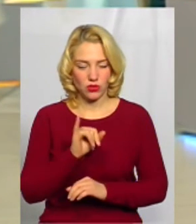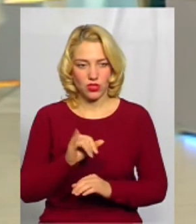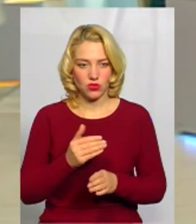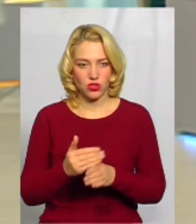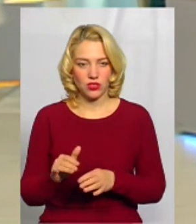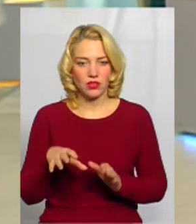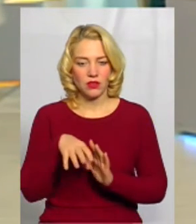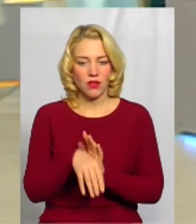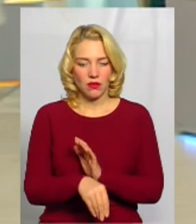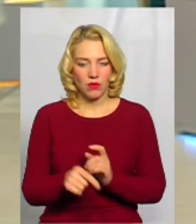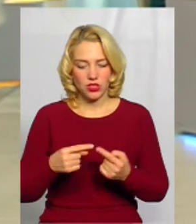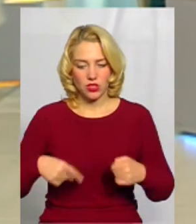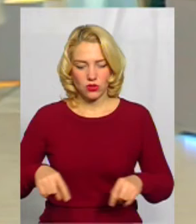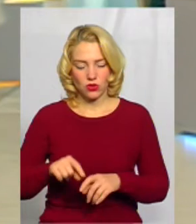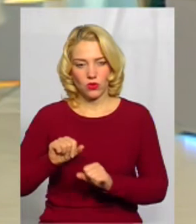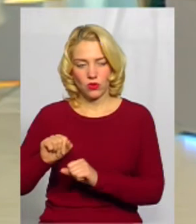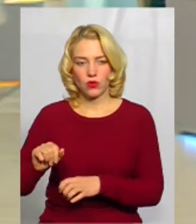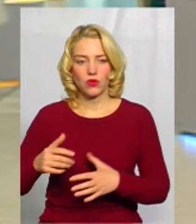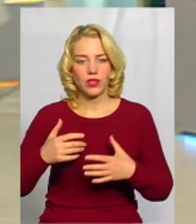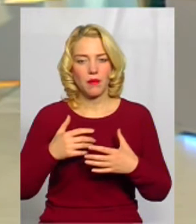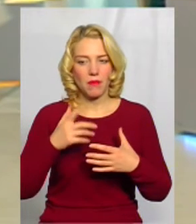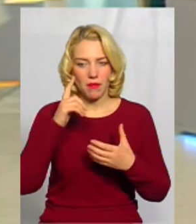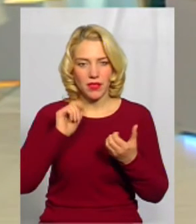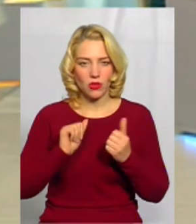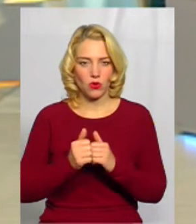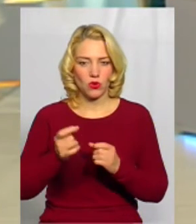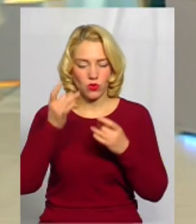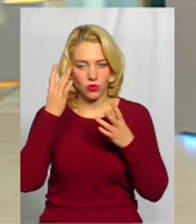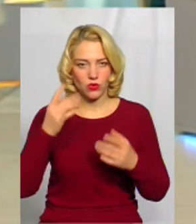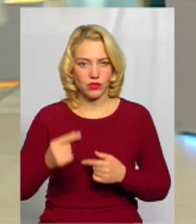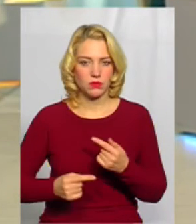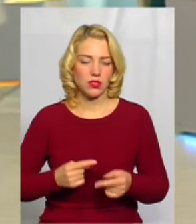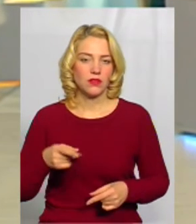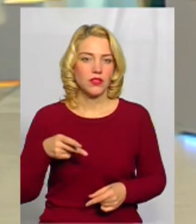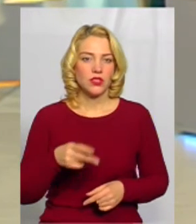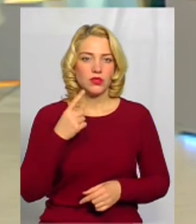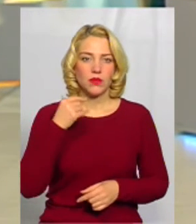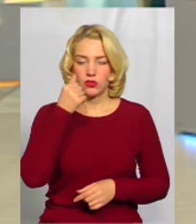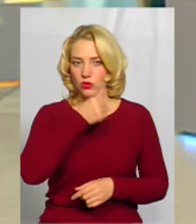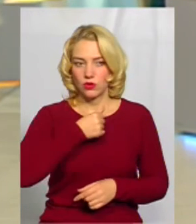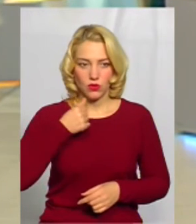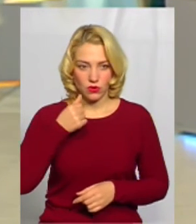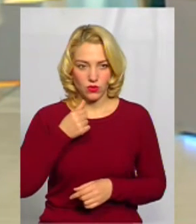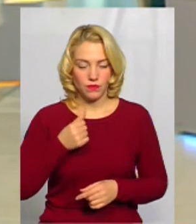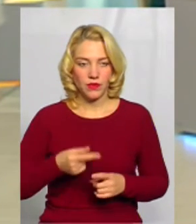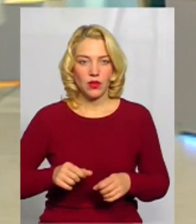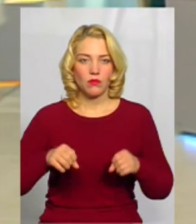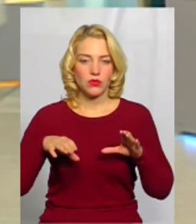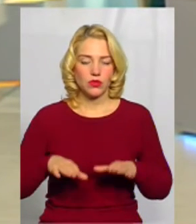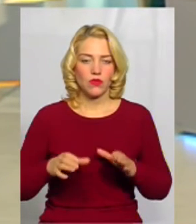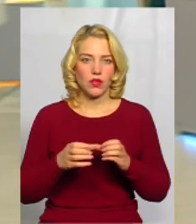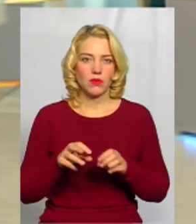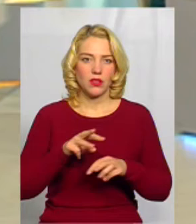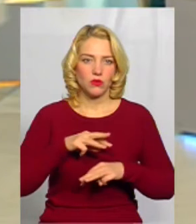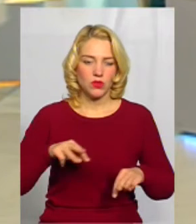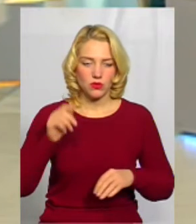частини, в межах зон охорони пам'яток та об'єктів культурної спадщини. По суті, з 2001 року постановою Кабінету